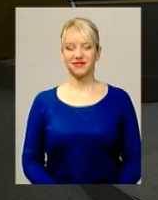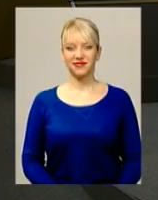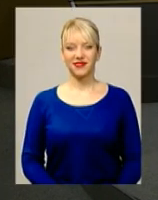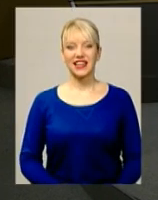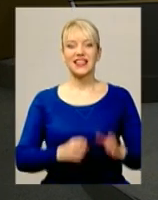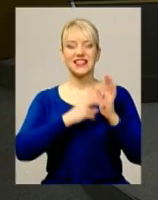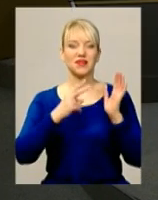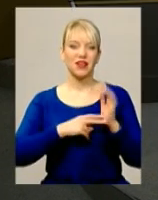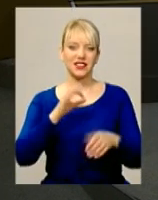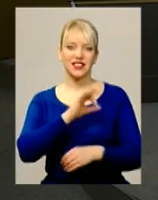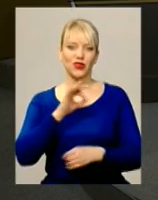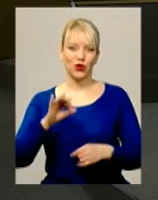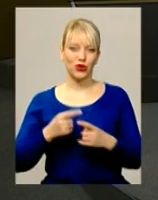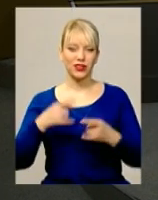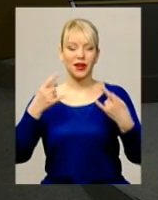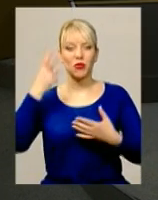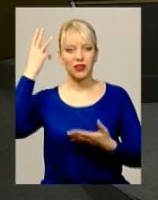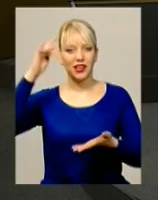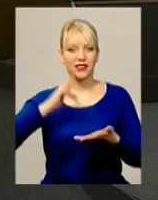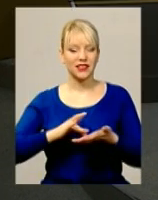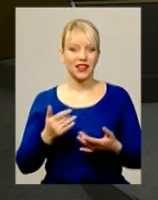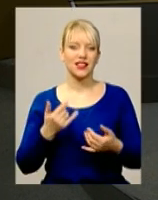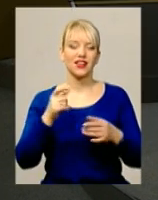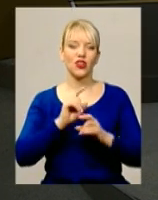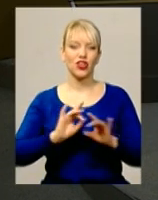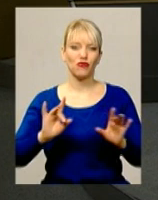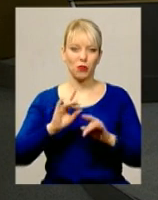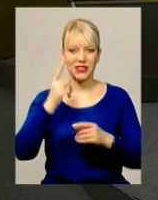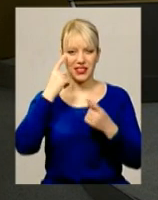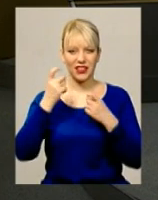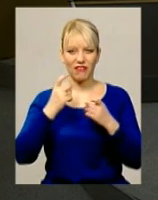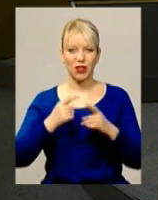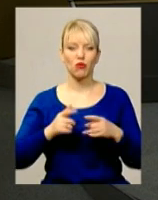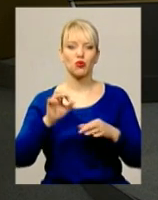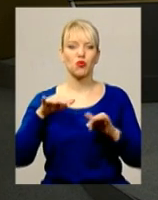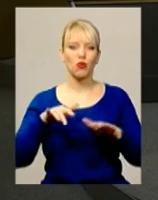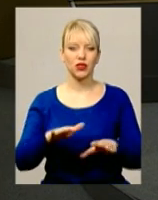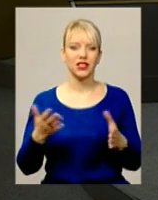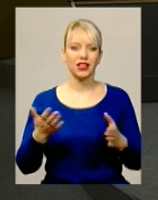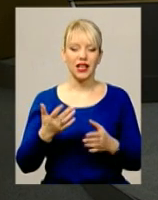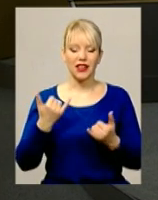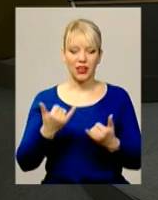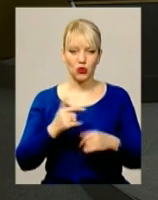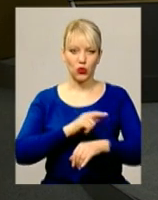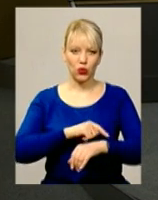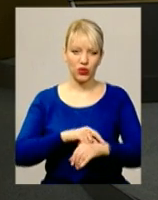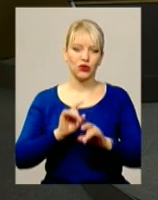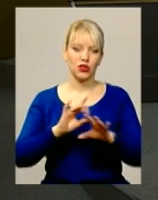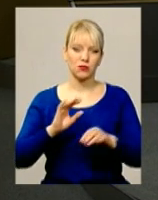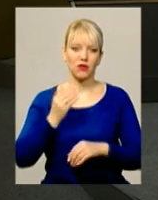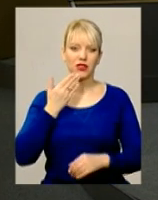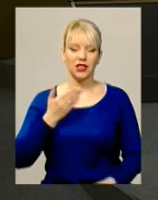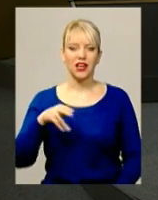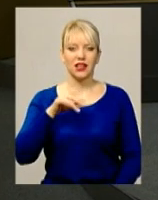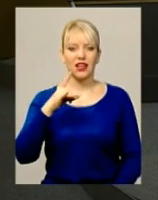17.00 в ефірі телеканалу «Поділля Центр» черговий інформаційний випуск. Про події на цю годину розповім вам я, Надія Драганчук, та